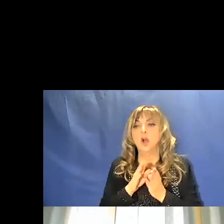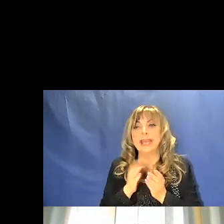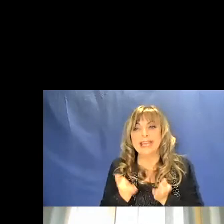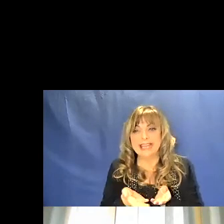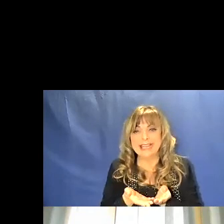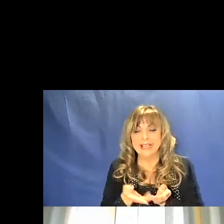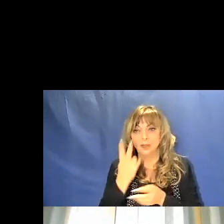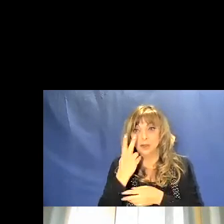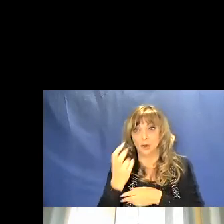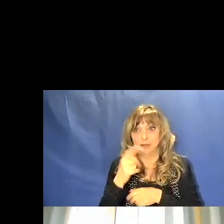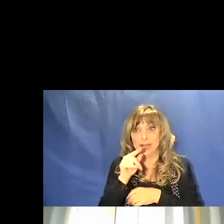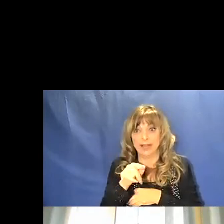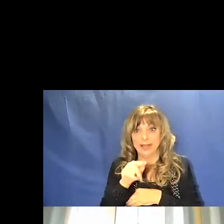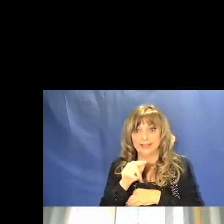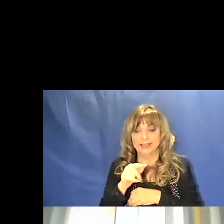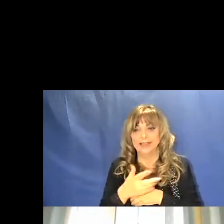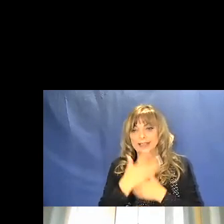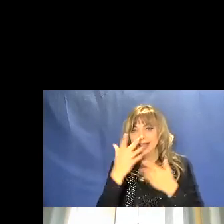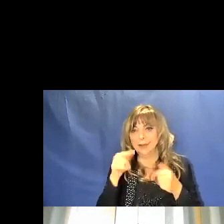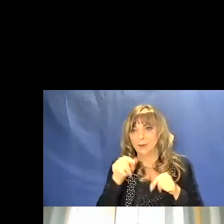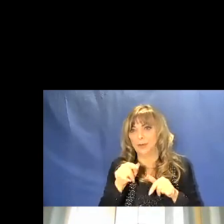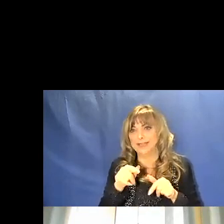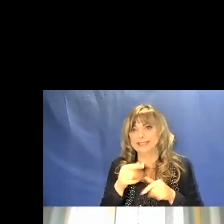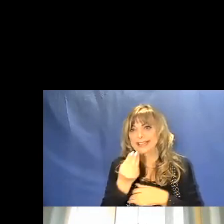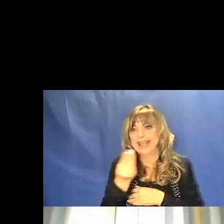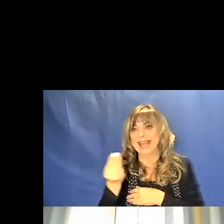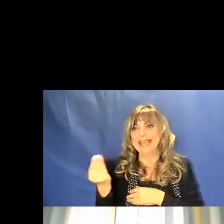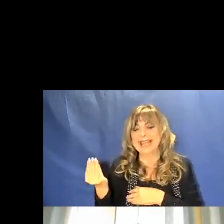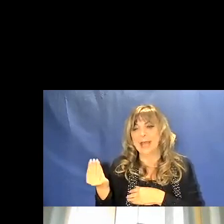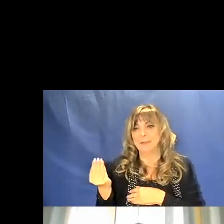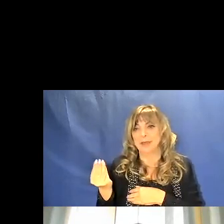ritrovate questi è ovvio che questi sono esemplari recenti